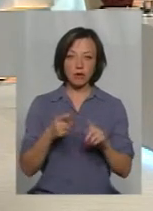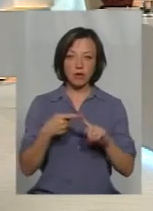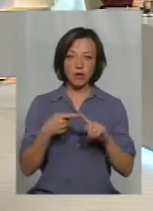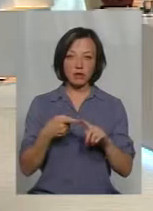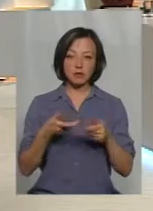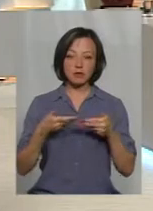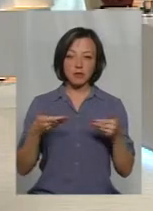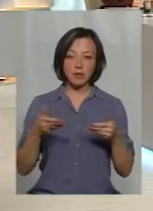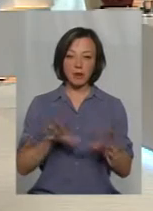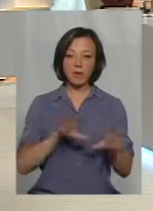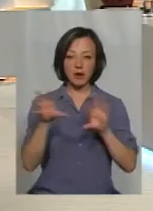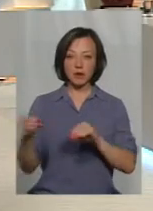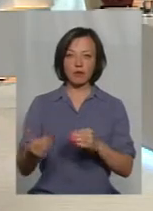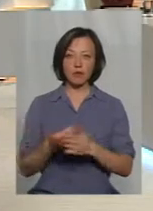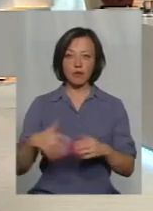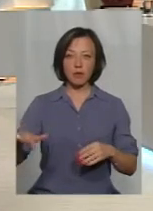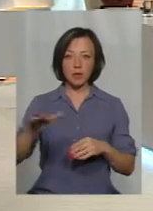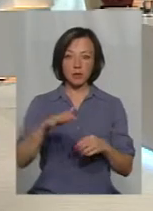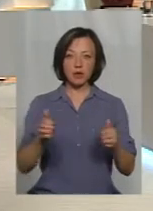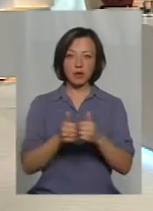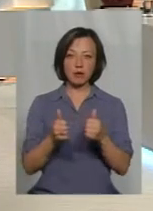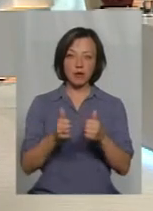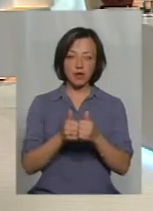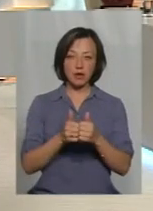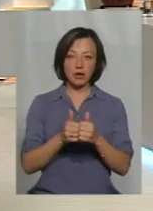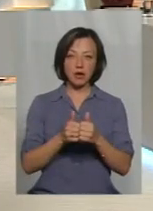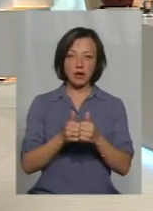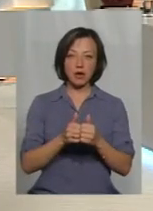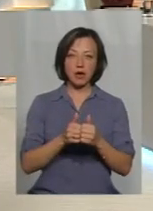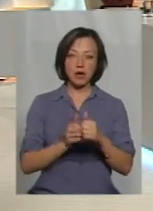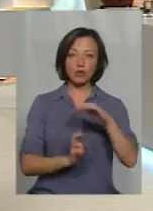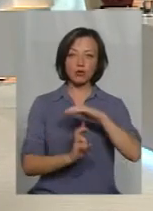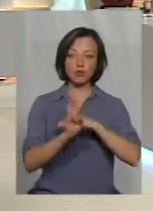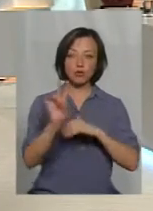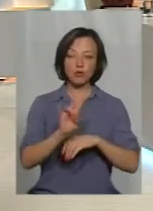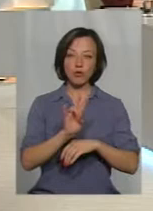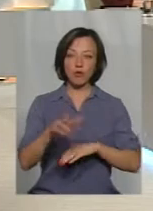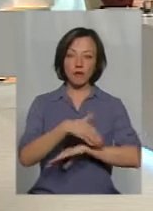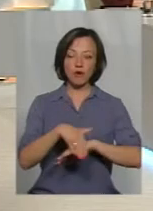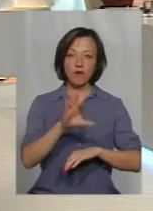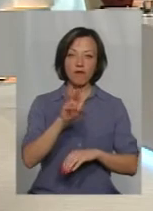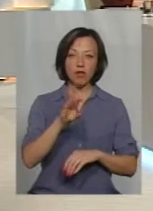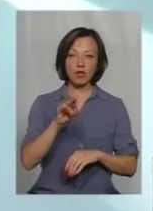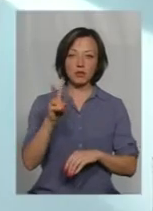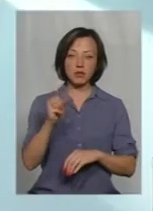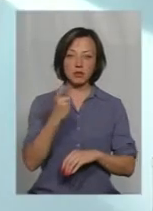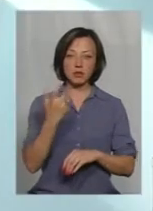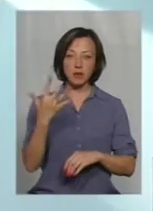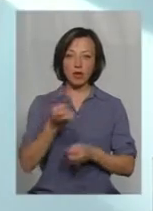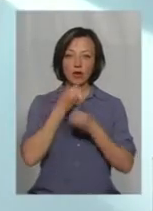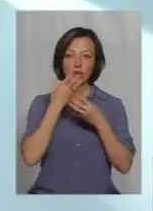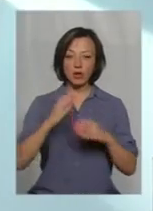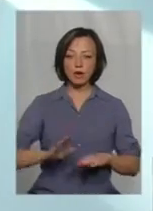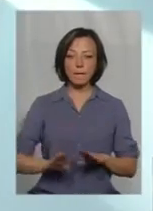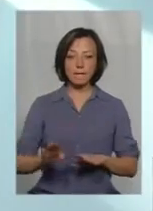ми приїхали в нове приміщення, яке знаходиться біля собору по Володимирській 105. Ми зробили хороший